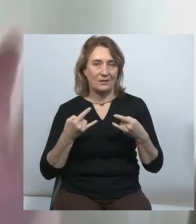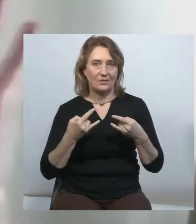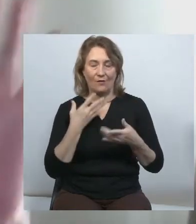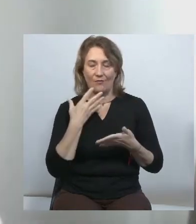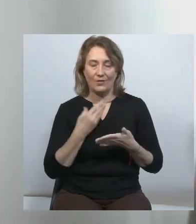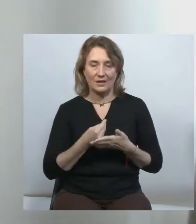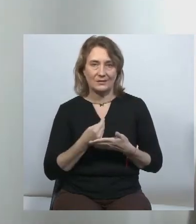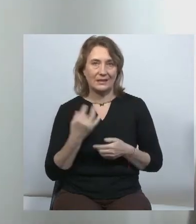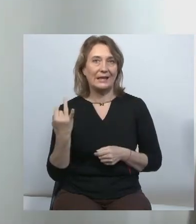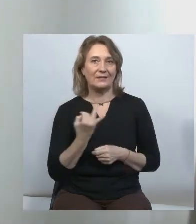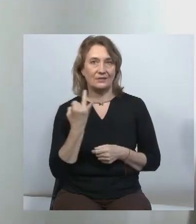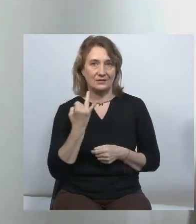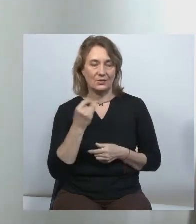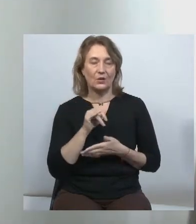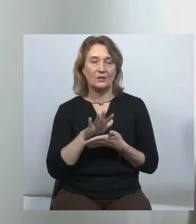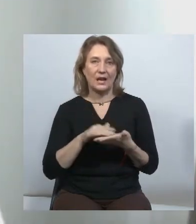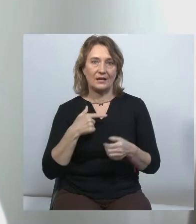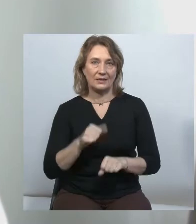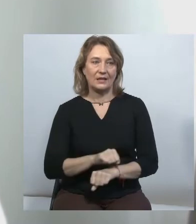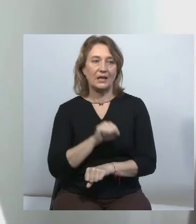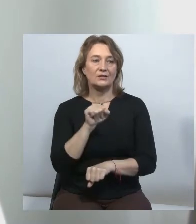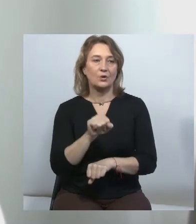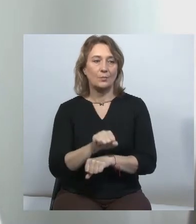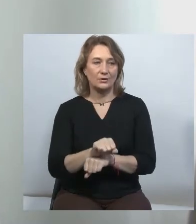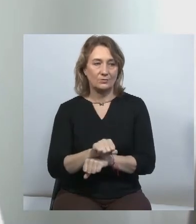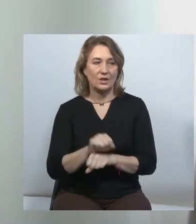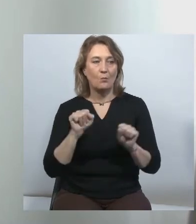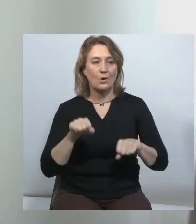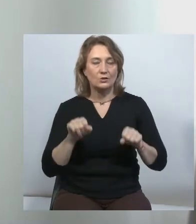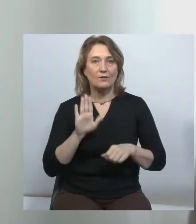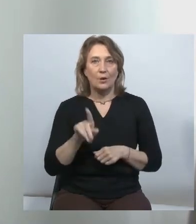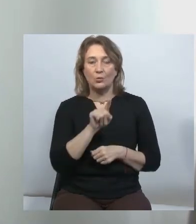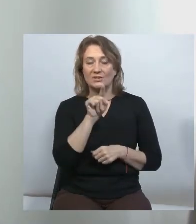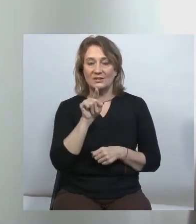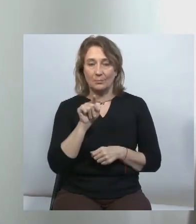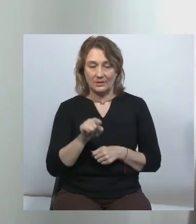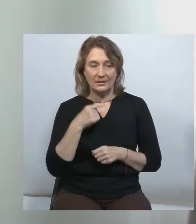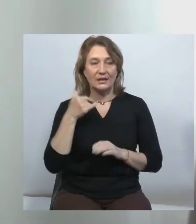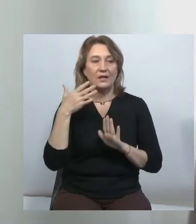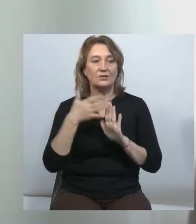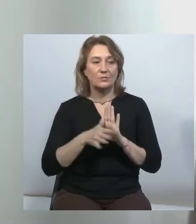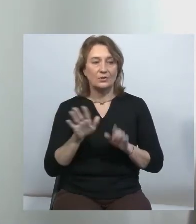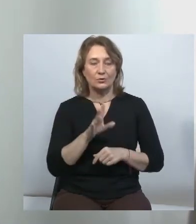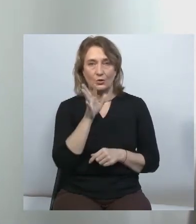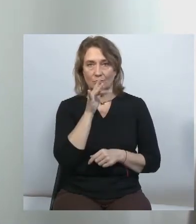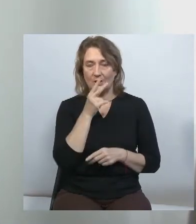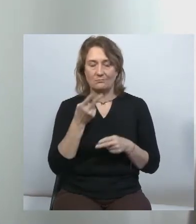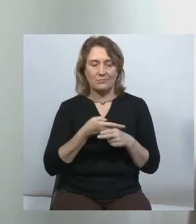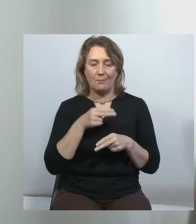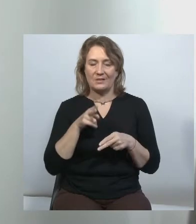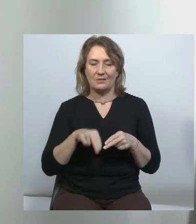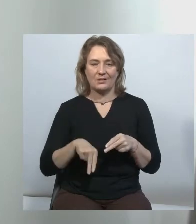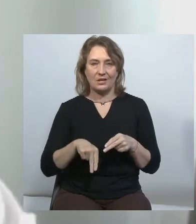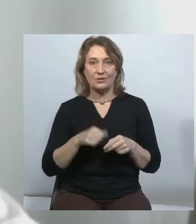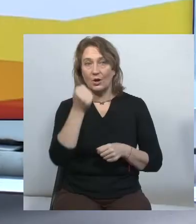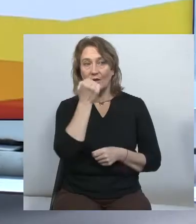далі я зупинюся, можливо, будуть запитання, я розумію, що час у мене не безкінечний. Дякую.